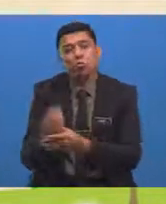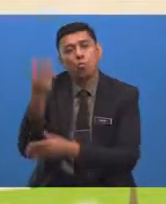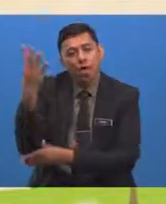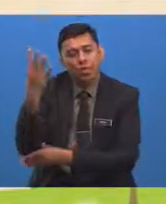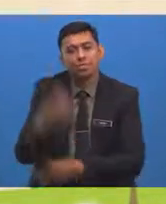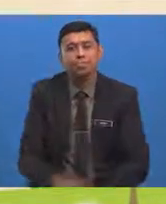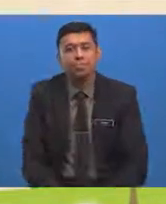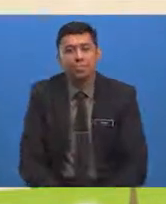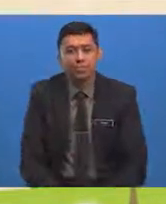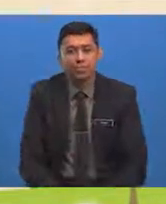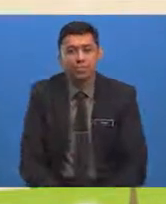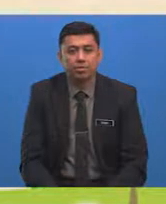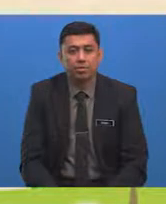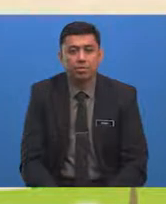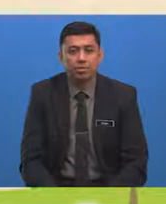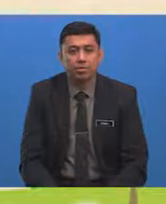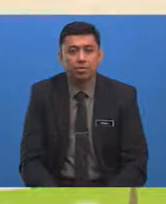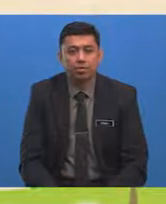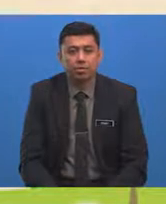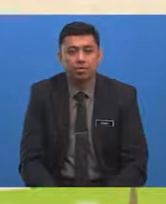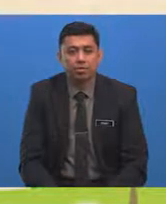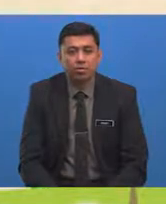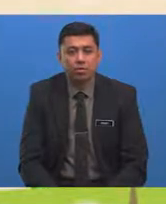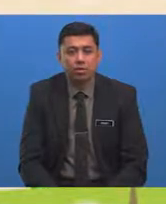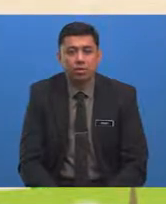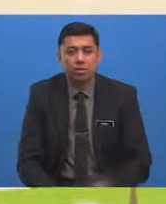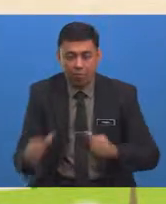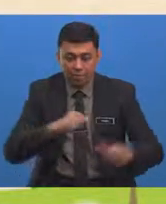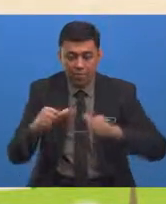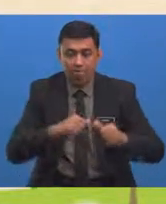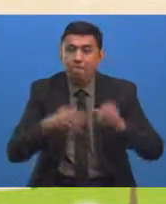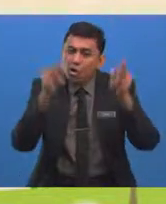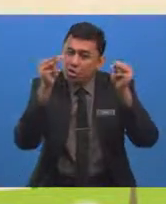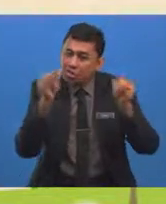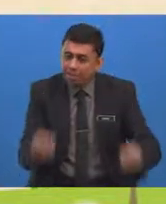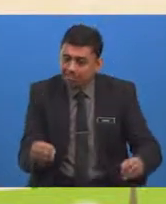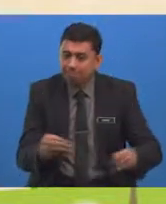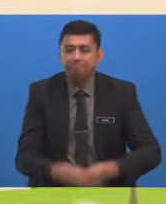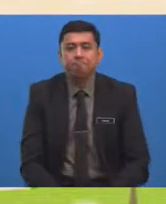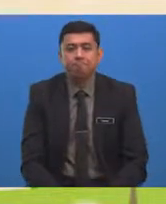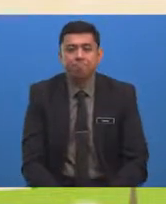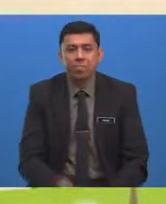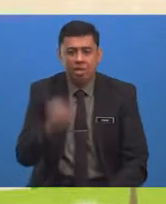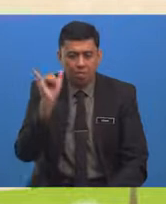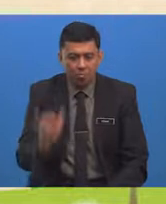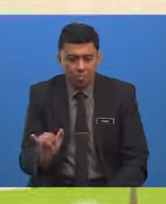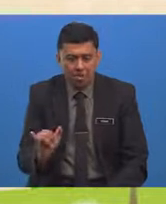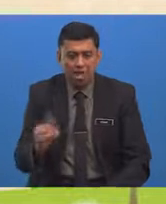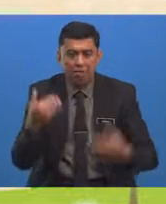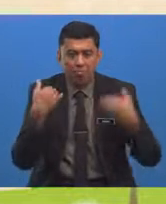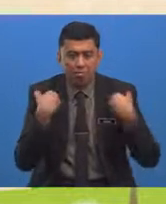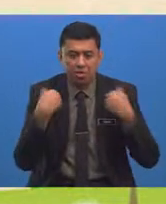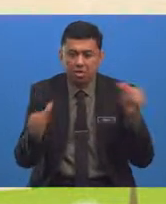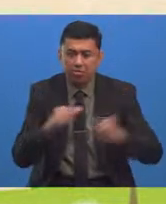Faktor tersebut adalah Faktor Aktiviti manusia Yang merangkumi